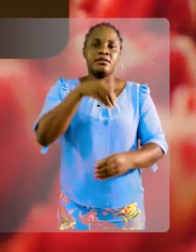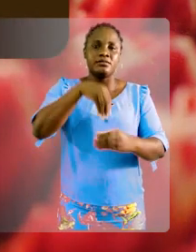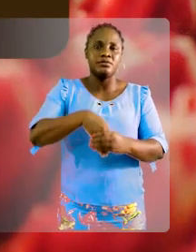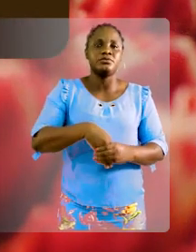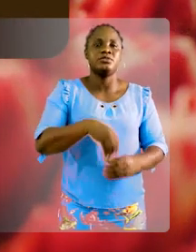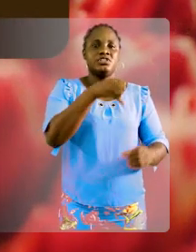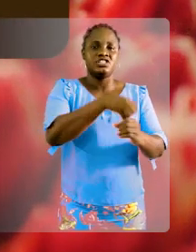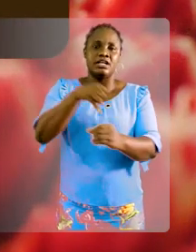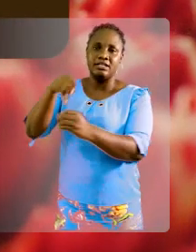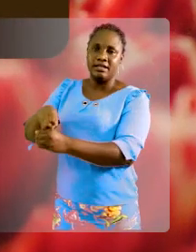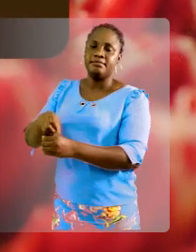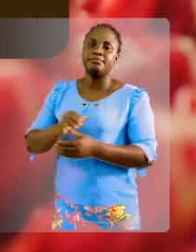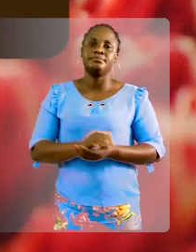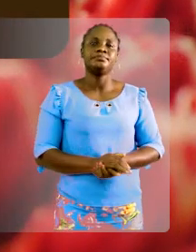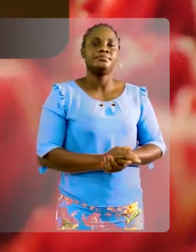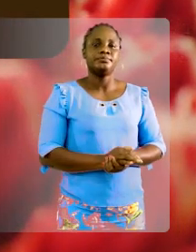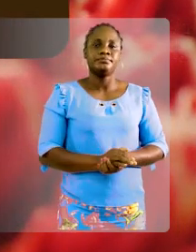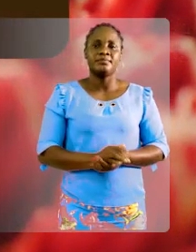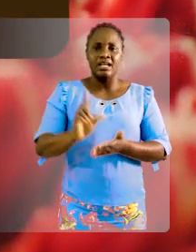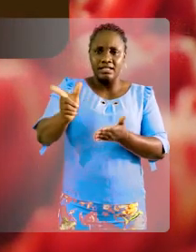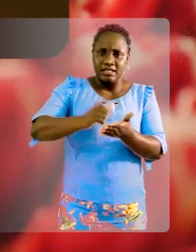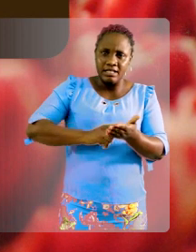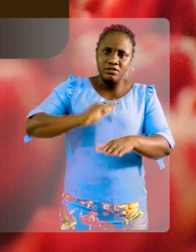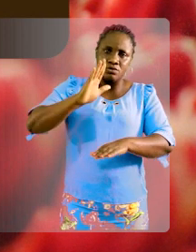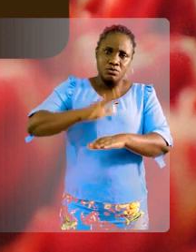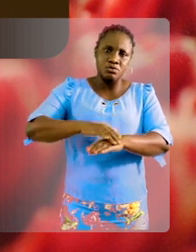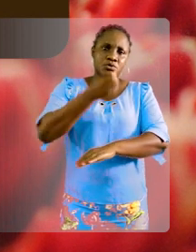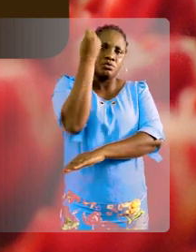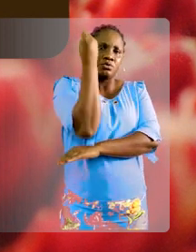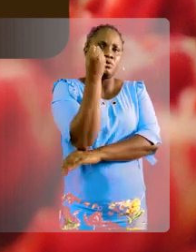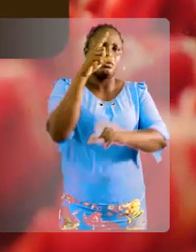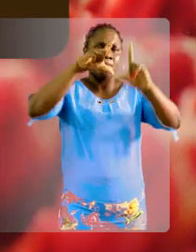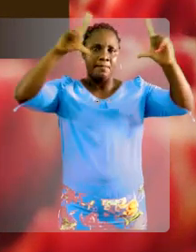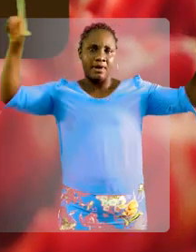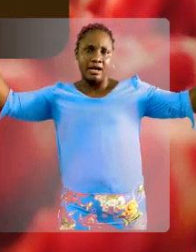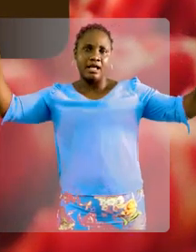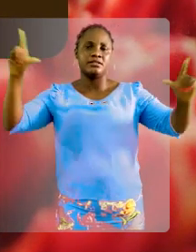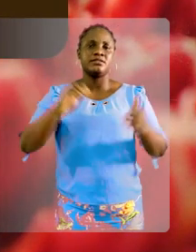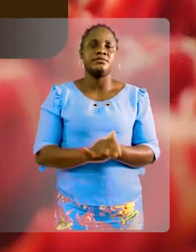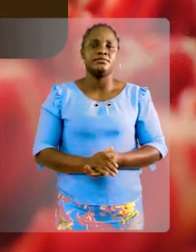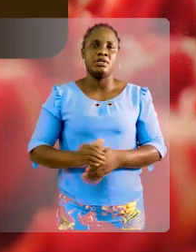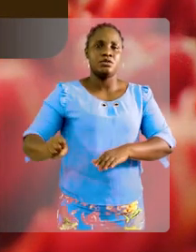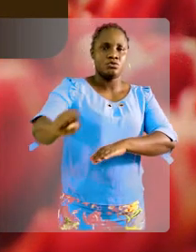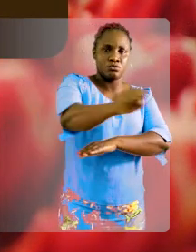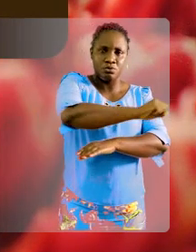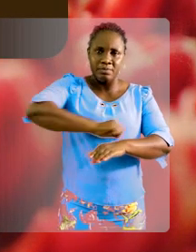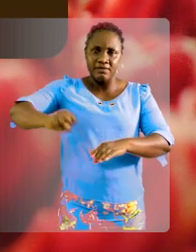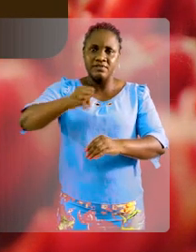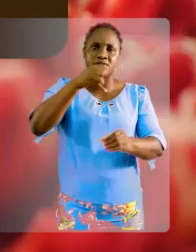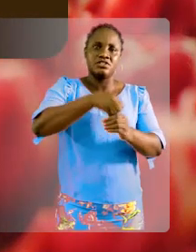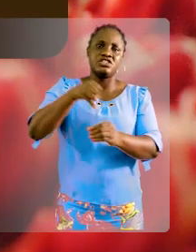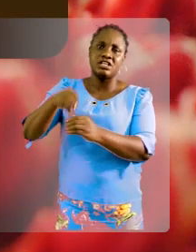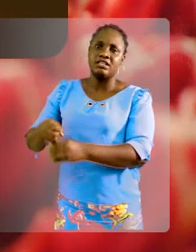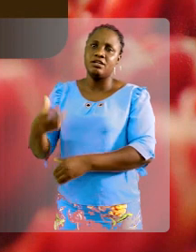jardin botanique. Ils lisent sur une pancarte. Superficie du jardin.